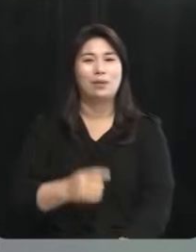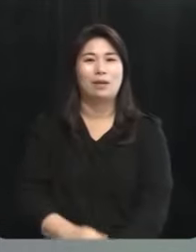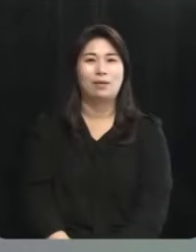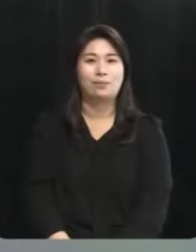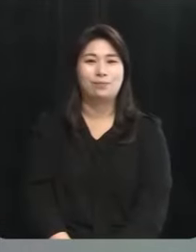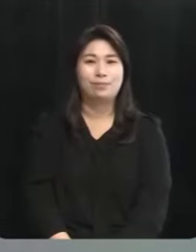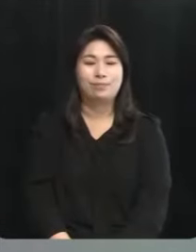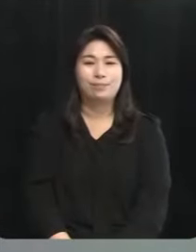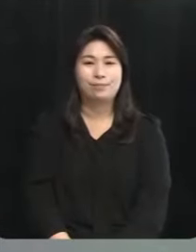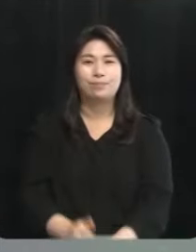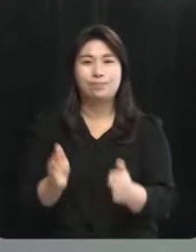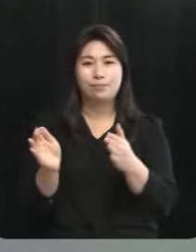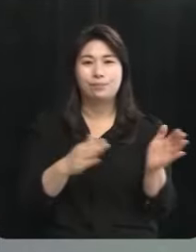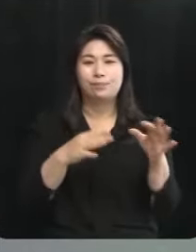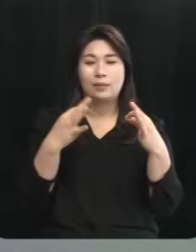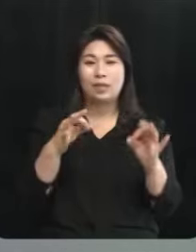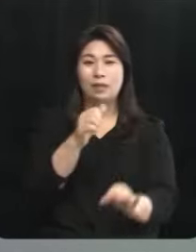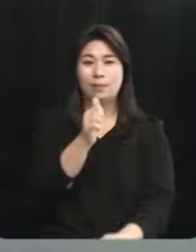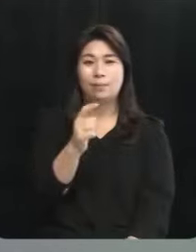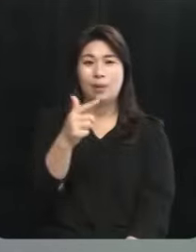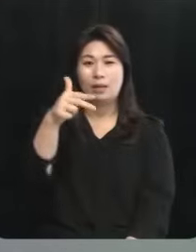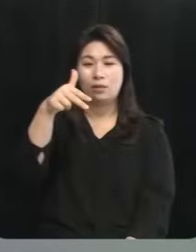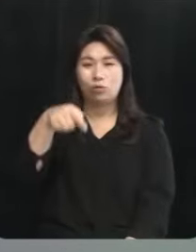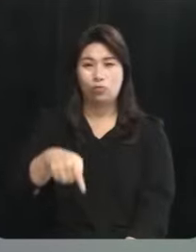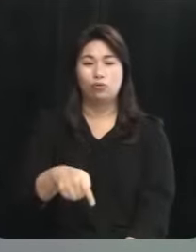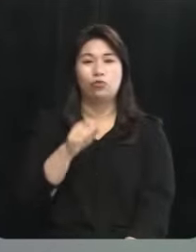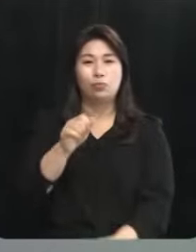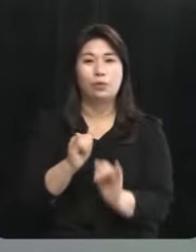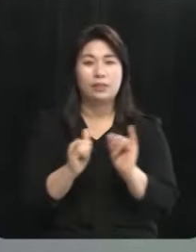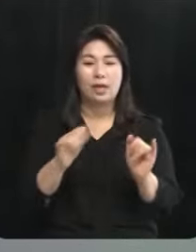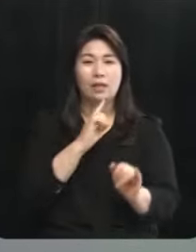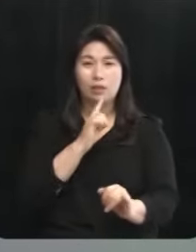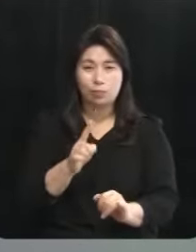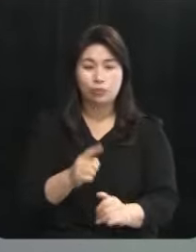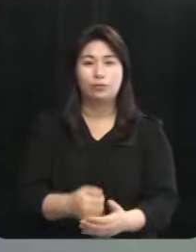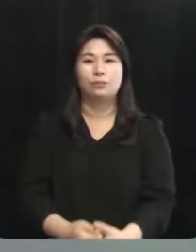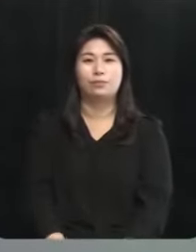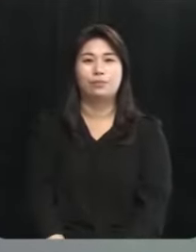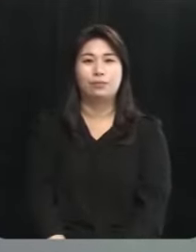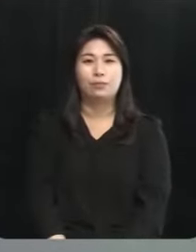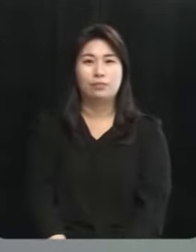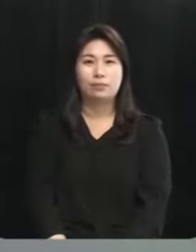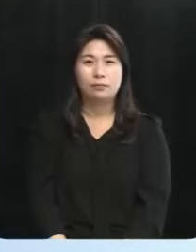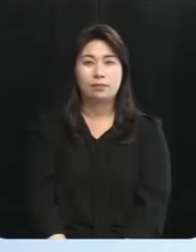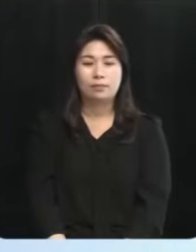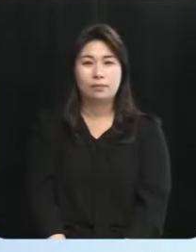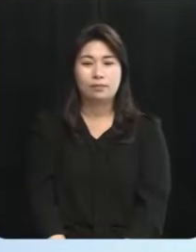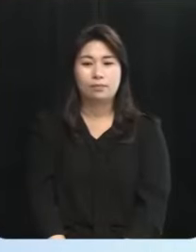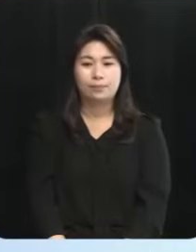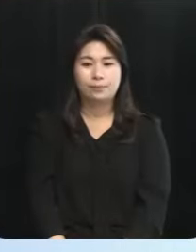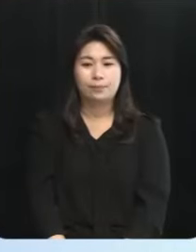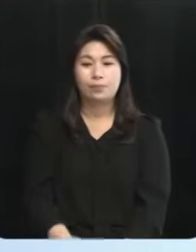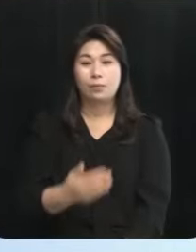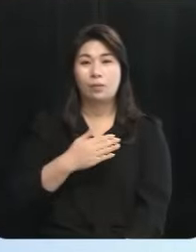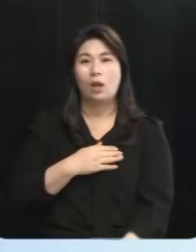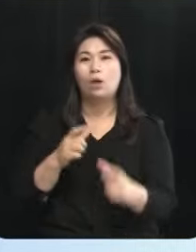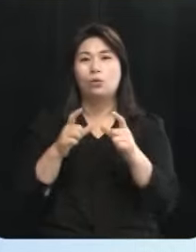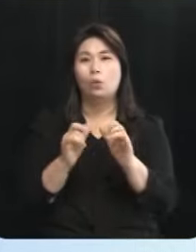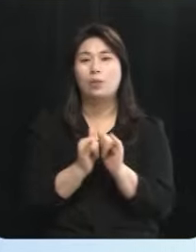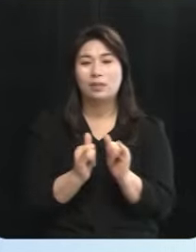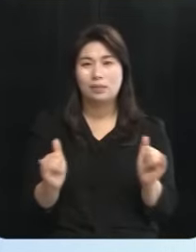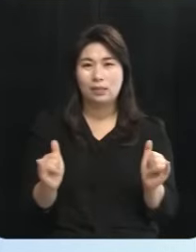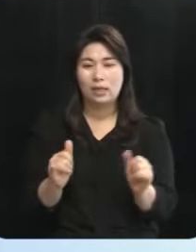다음은 김한규 후보께서 말씀해 주시겠습니다 1분 시작해 주십시오 저는 도민들에게